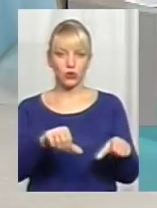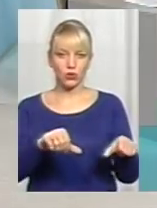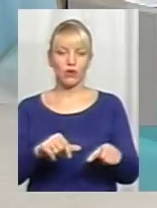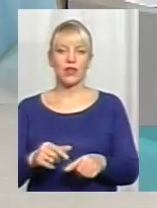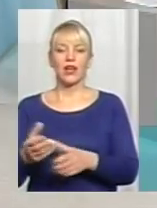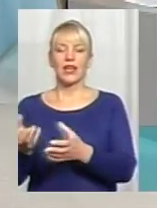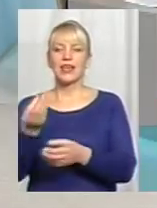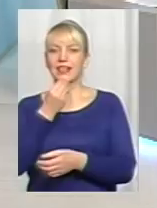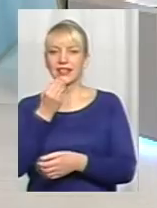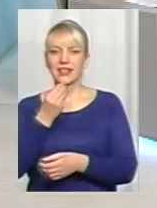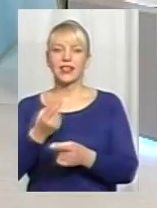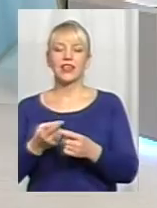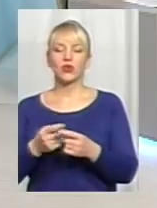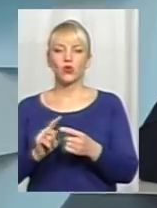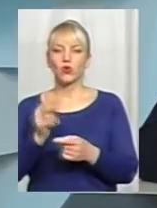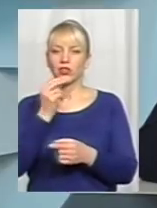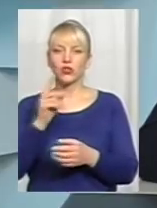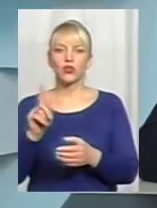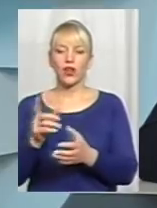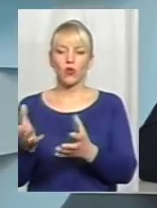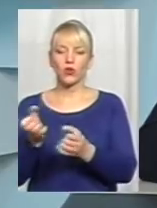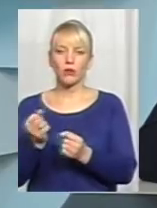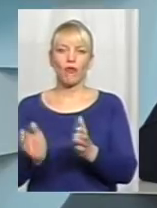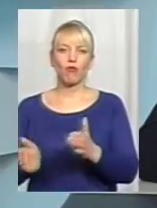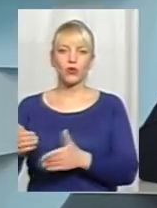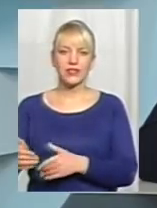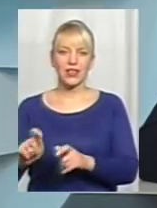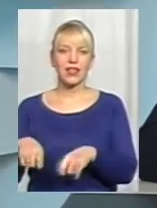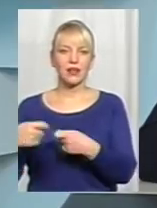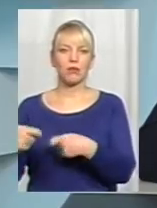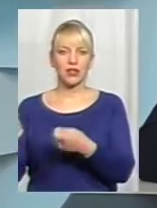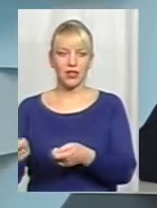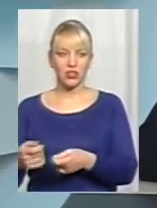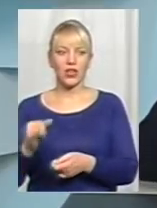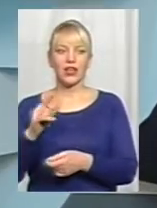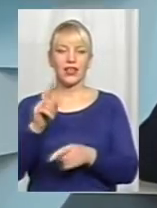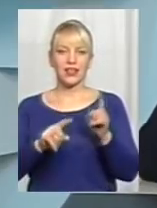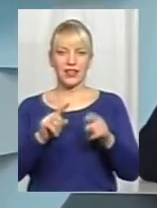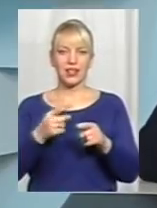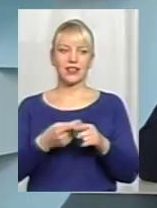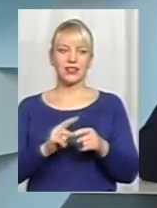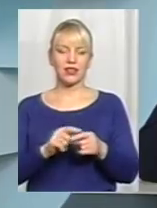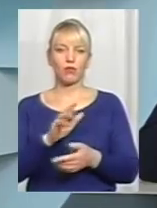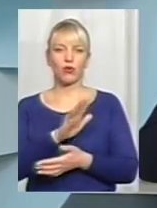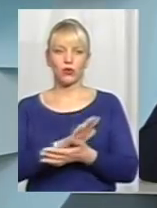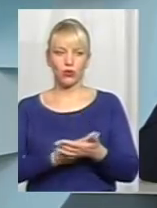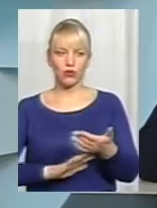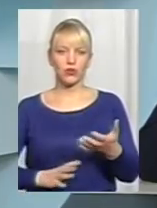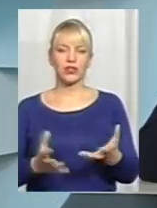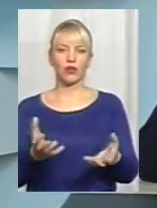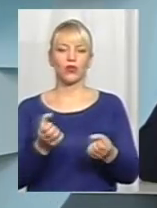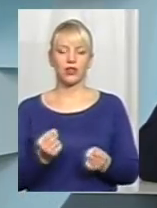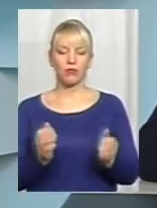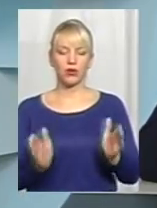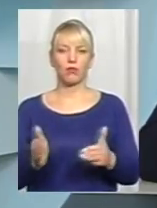вони отримали в посилках і передачах. І поряд із тим, деякі з них ще продовжували, в нас є це документальне підтвердження, отримувати посилки і